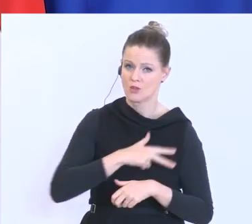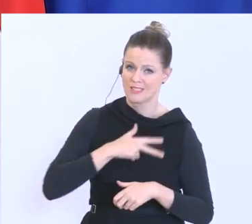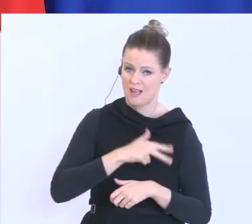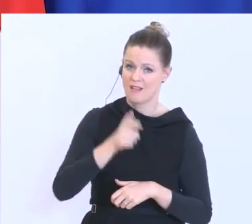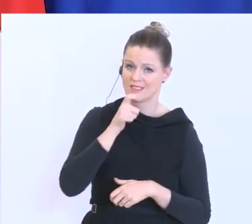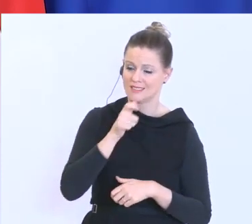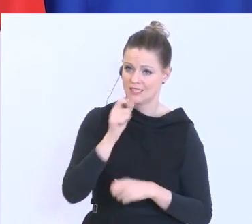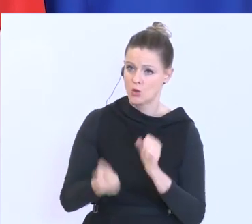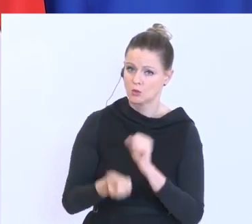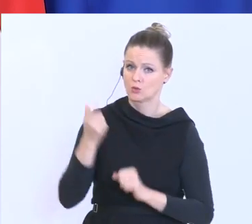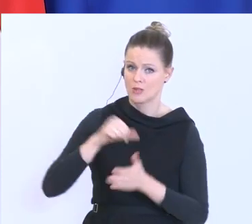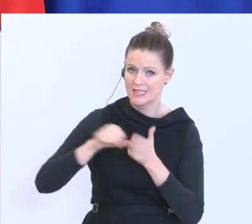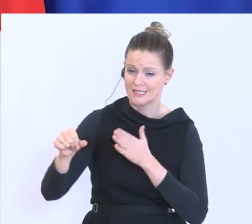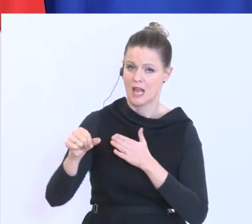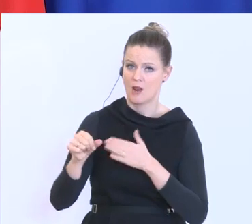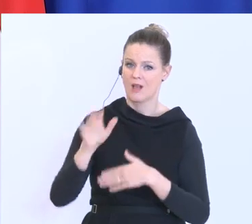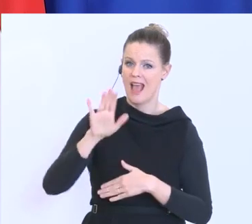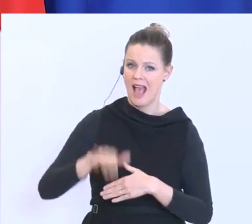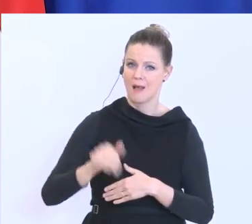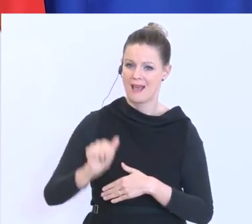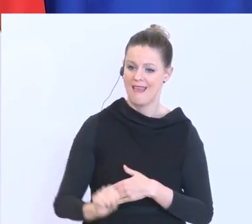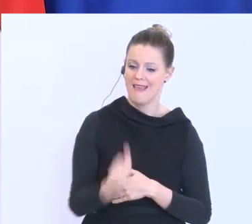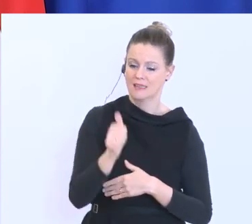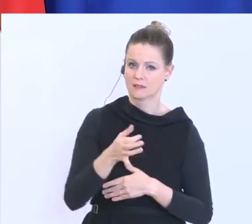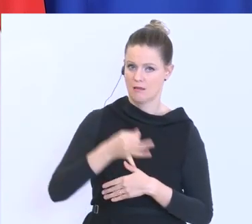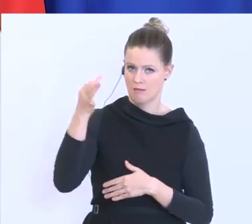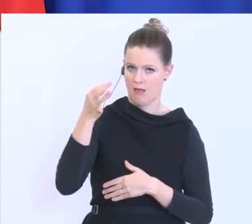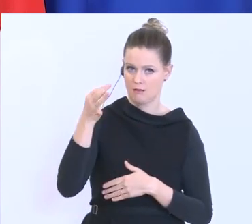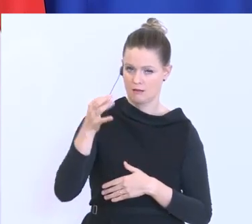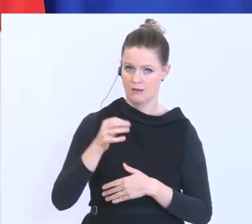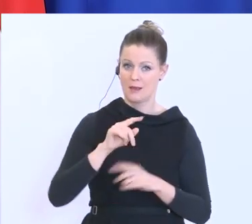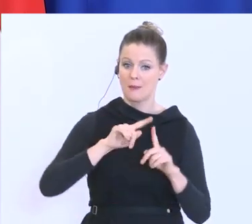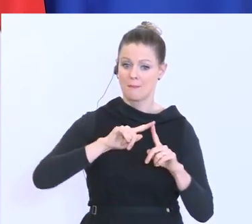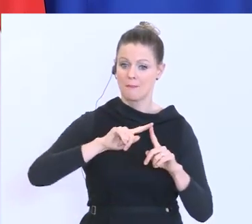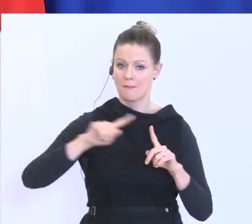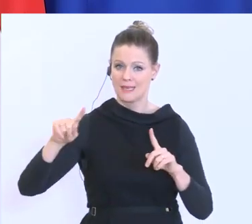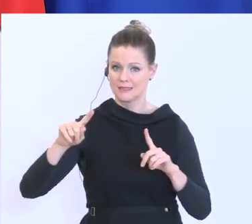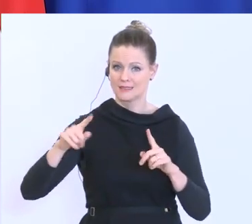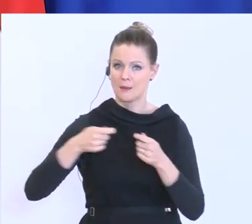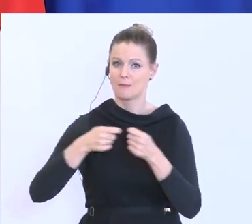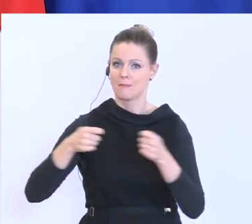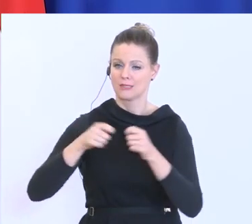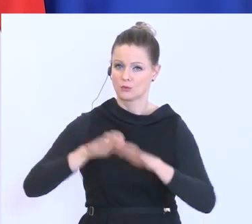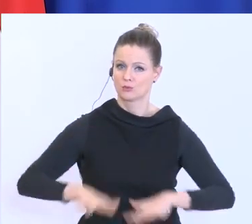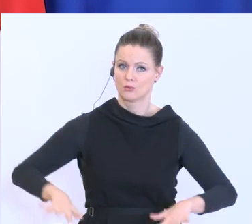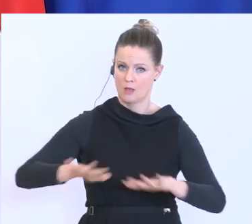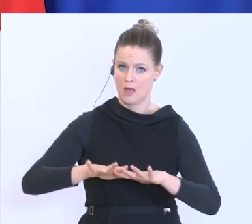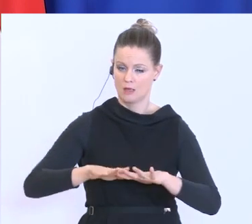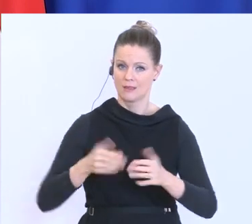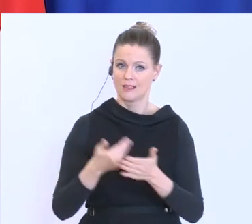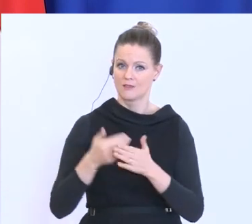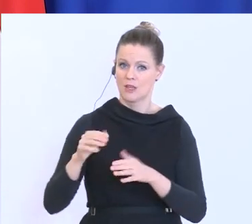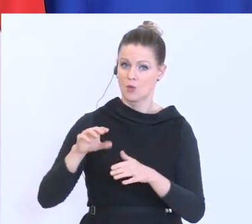Anteil der Sonderzahlungen und das ab dem ersten Tag. Bis zur Bemessungsgrundlage. Damit zahlen